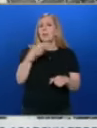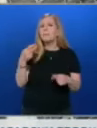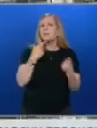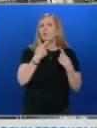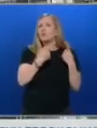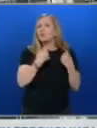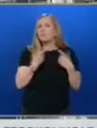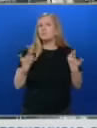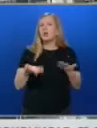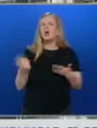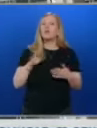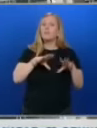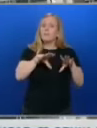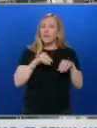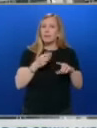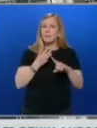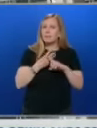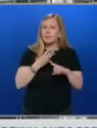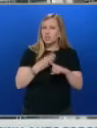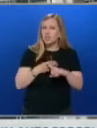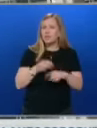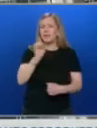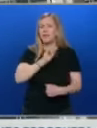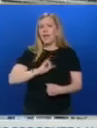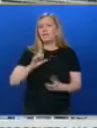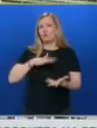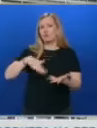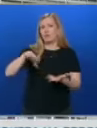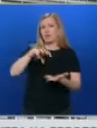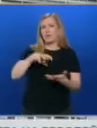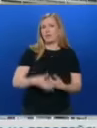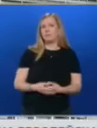са още приемането ни в Шенген и еврозоната